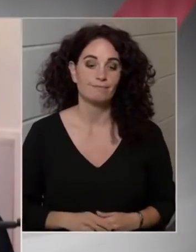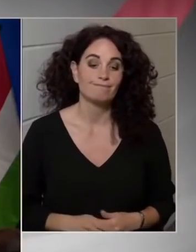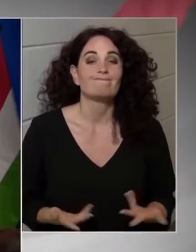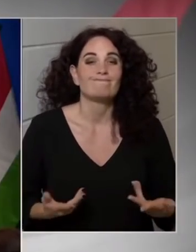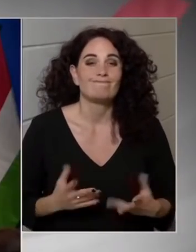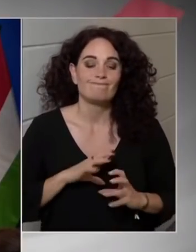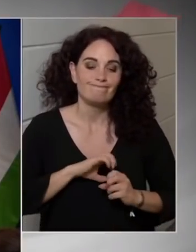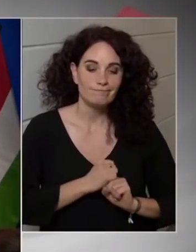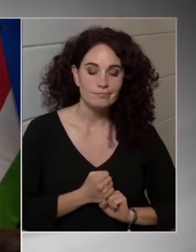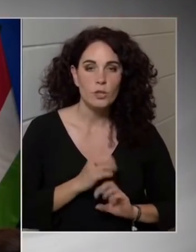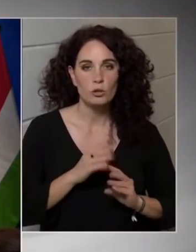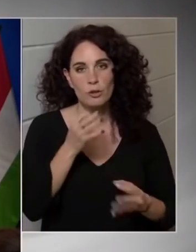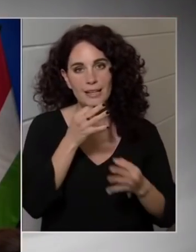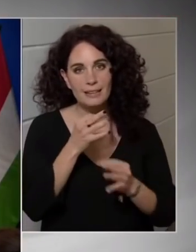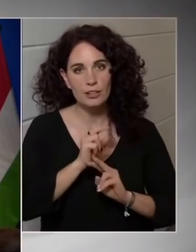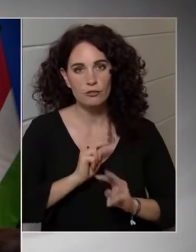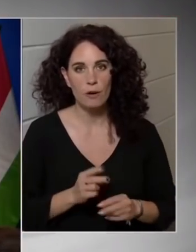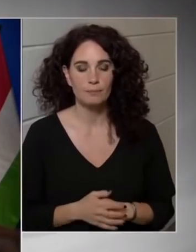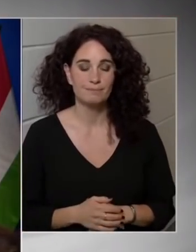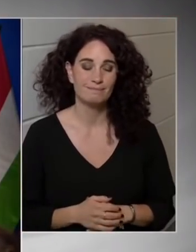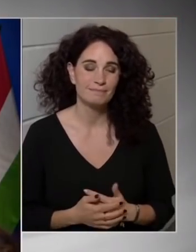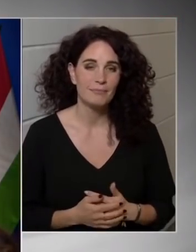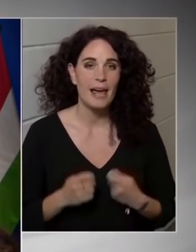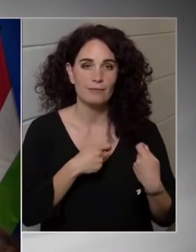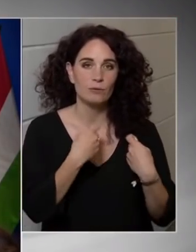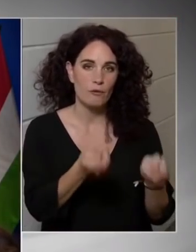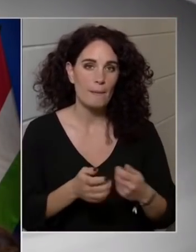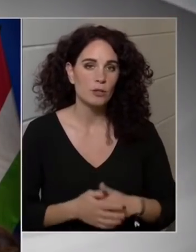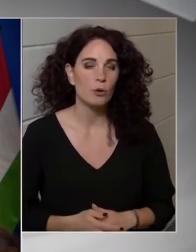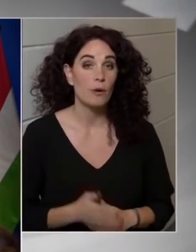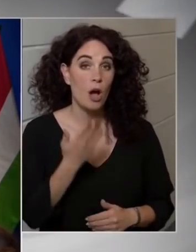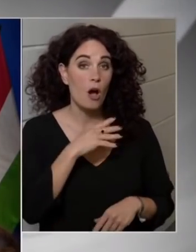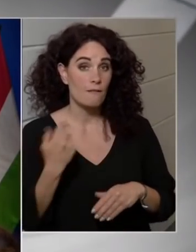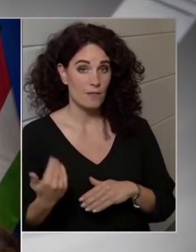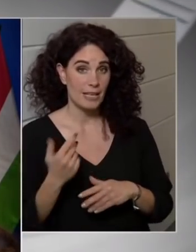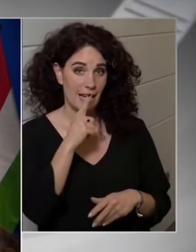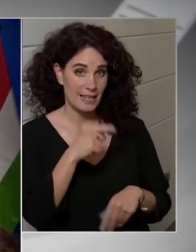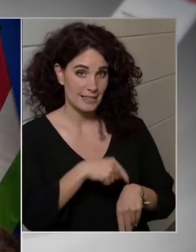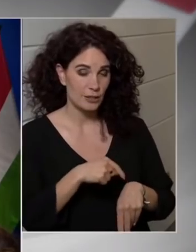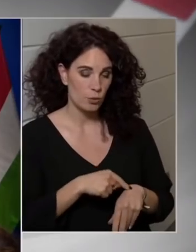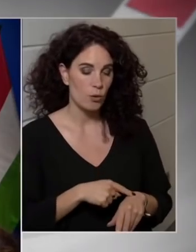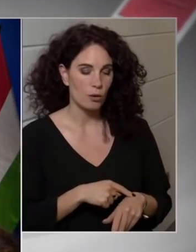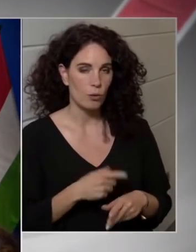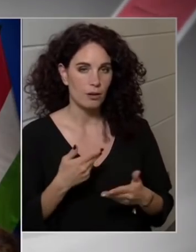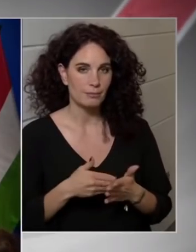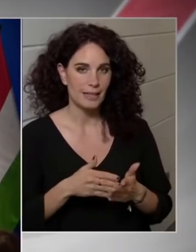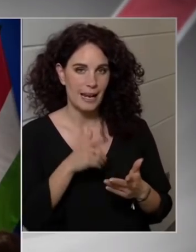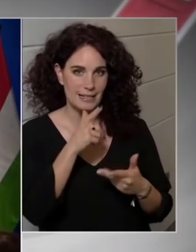továbbadom a kollégával. Ha a végén még van idő, akkor visszatérünk rá. Jó, Magyar Hillab.